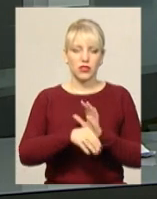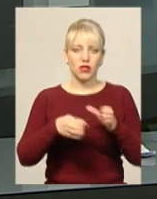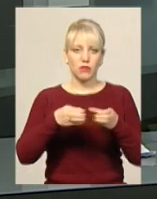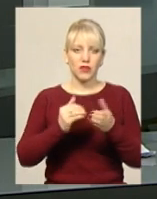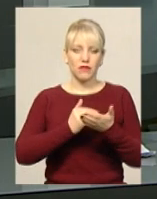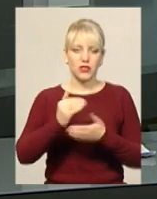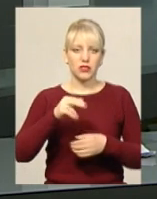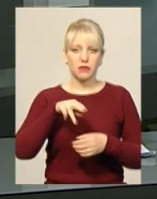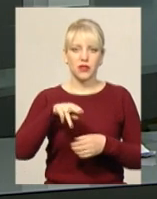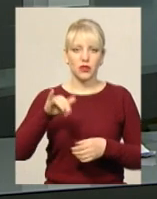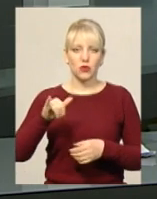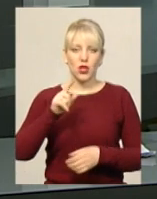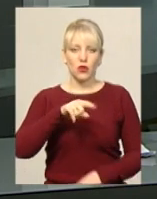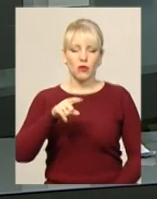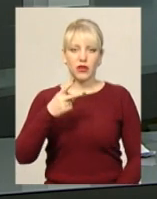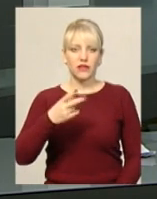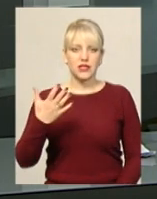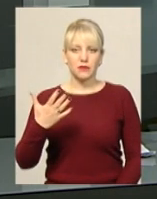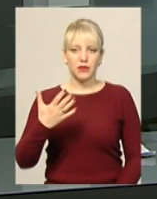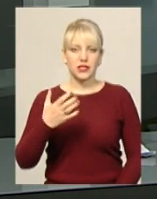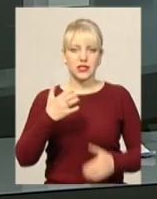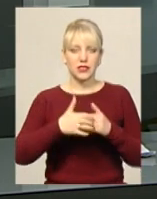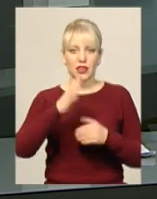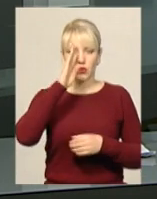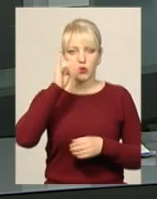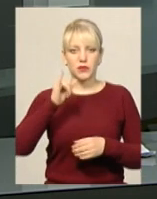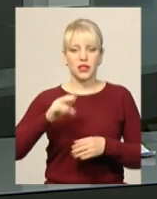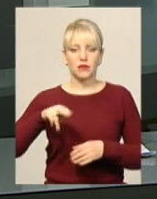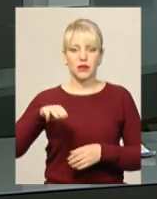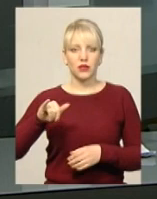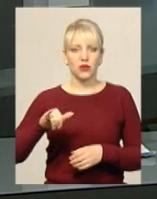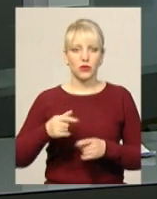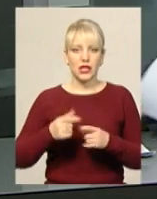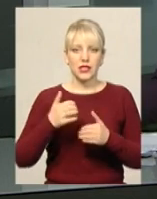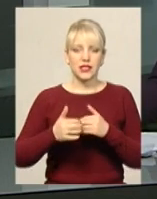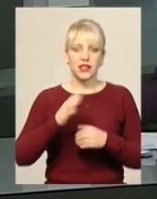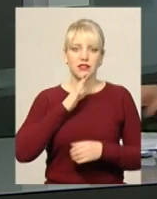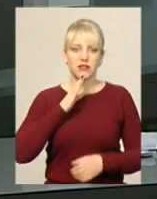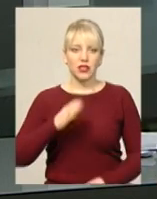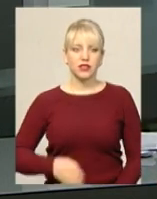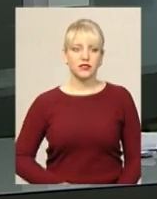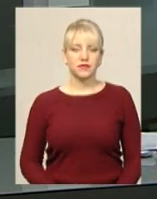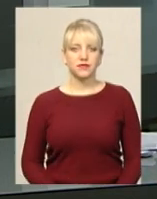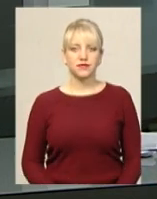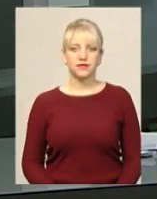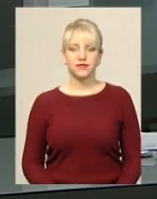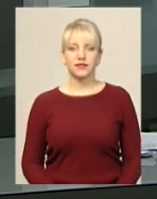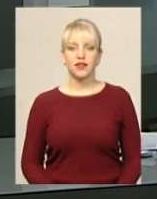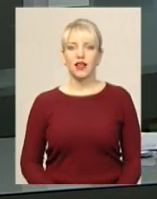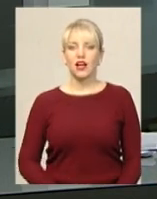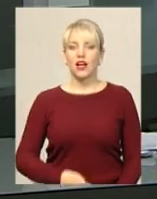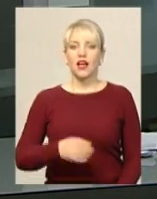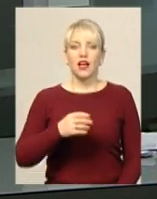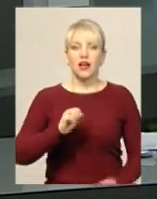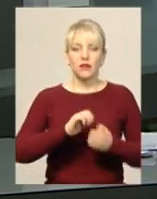вищого професійного училища номер 25 серед хлопців та професійного ліцею серед дівчат. Кам